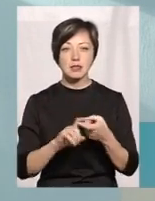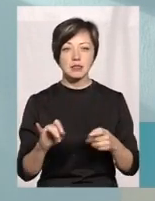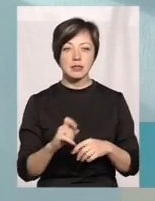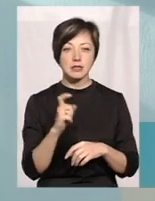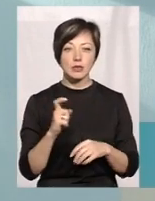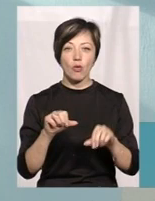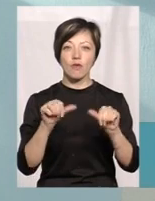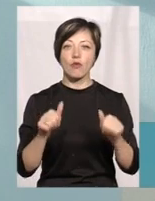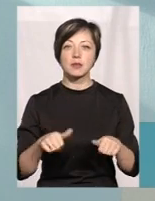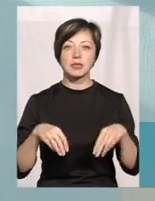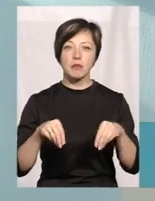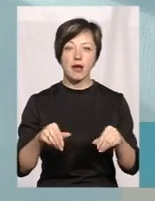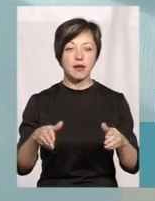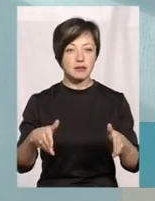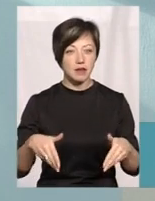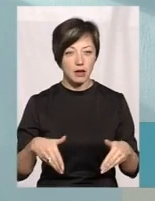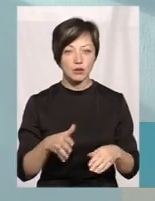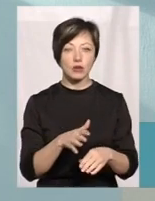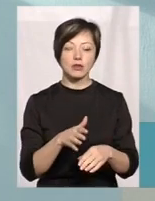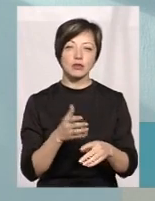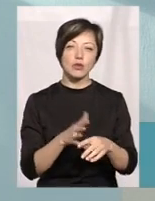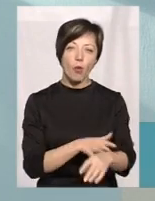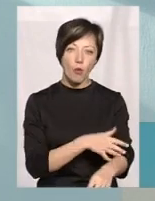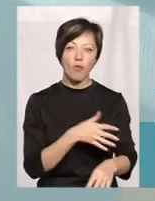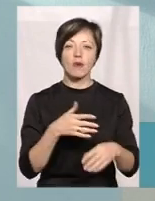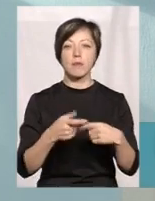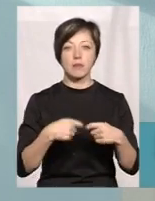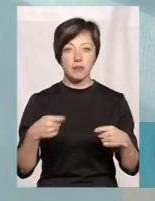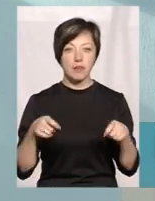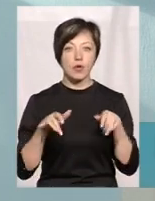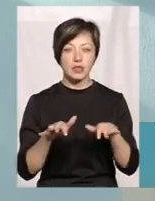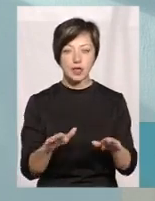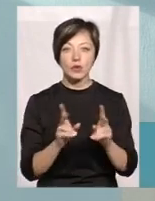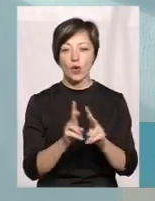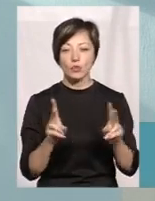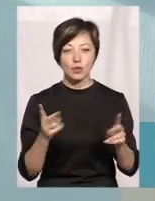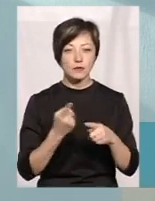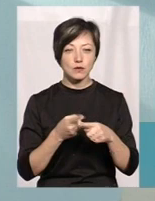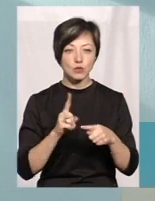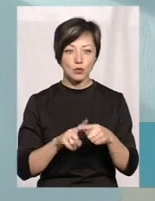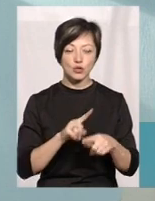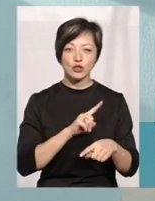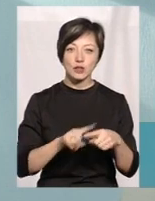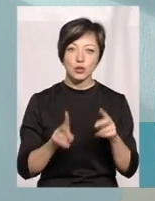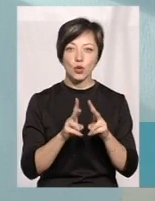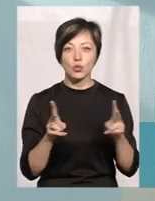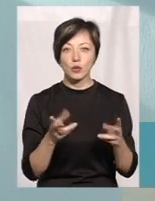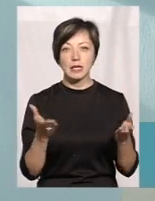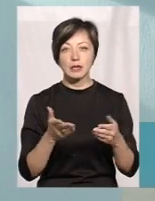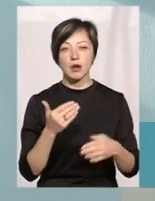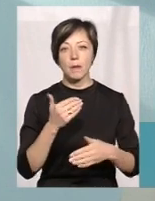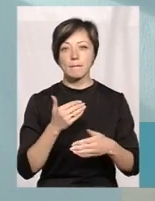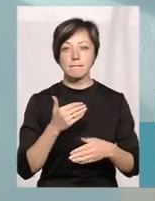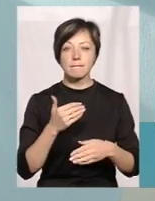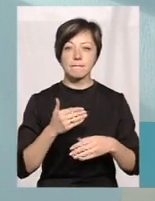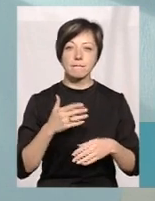оформлених земельних ділянок. Це досить такий довгий, тривалий процес. І хтось у цьому пішов швидше, хтось десь повільніше. Це